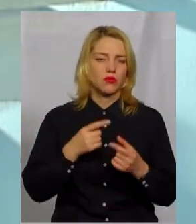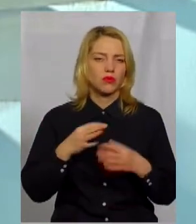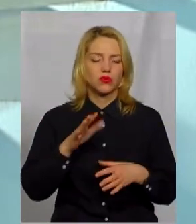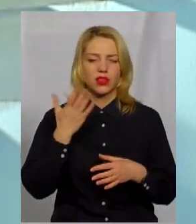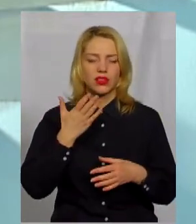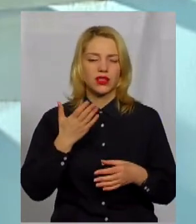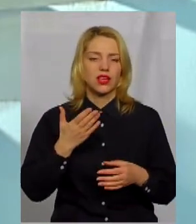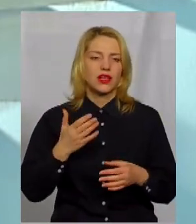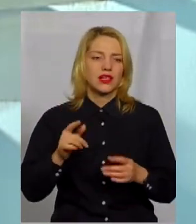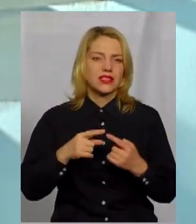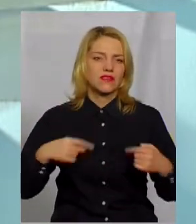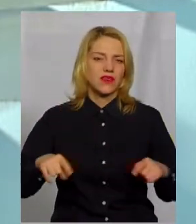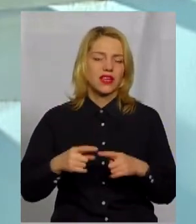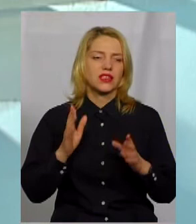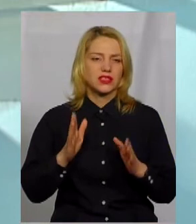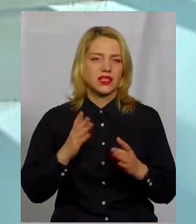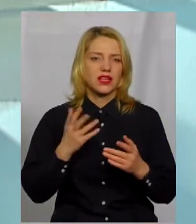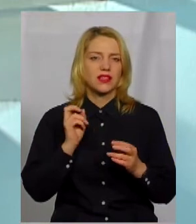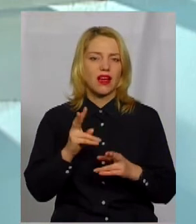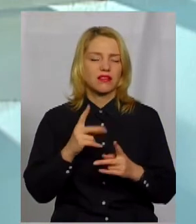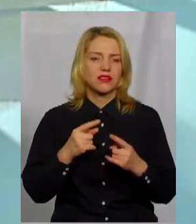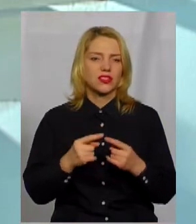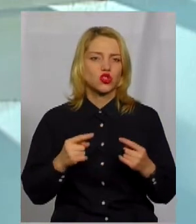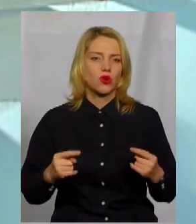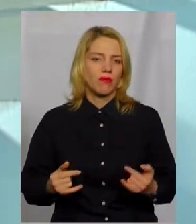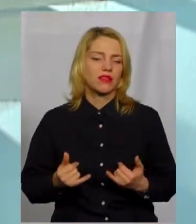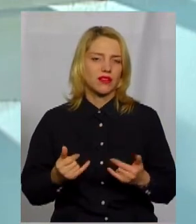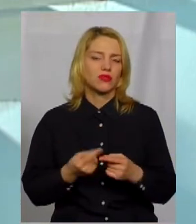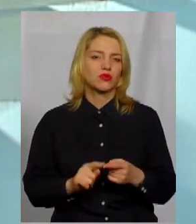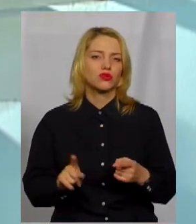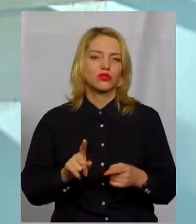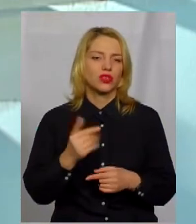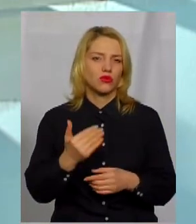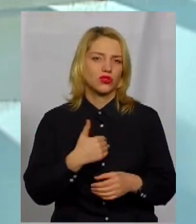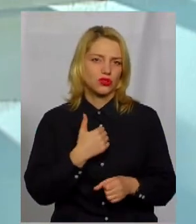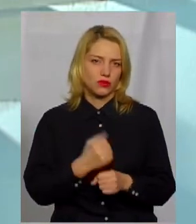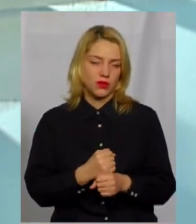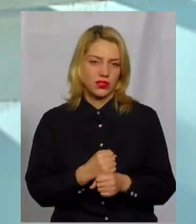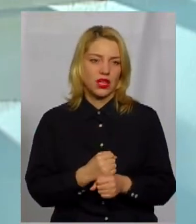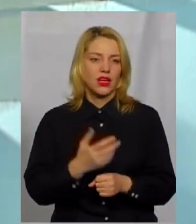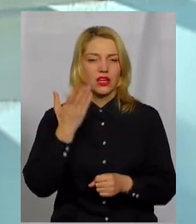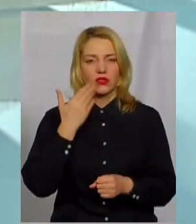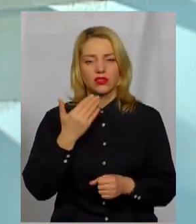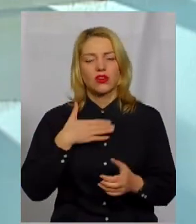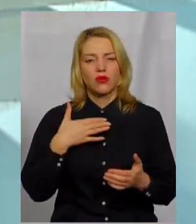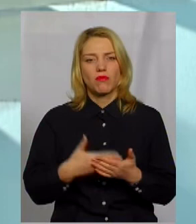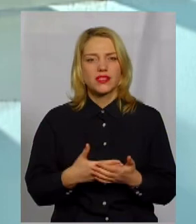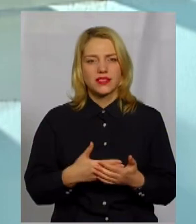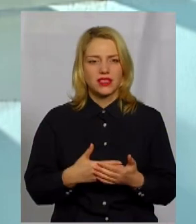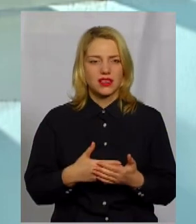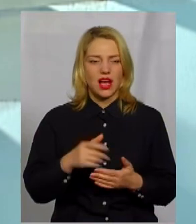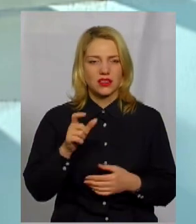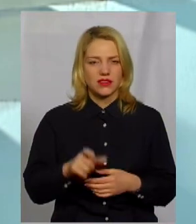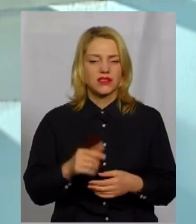-які інші сфери, це є лише певними інструментами для того, що ти хочеш зробити. І коли ти громадський активіст, ти